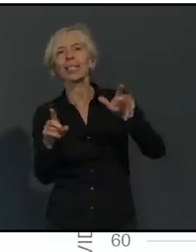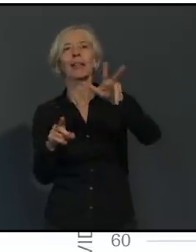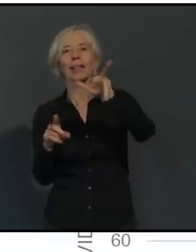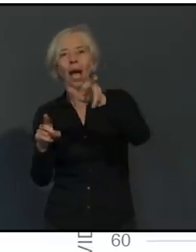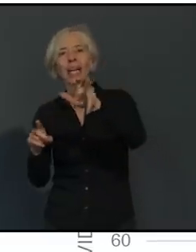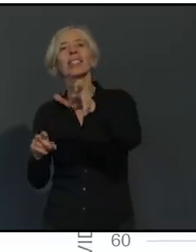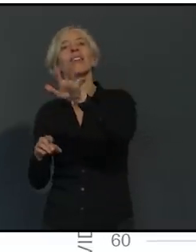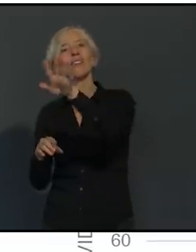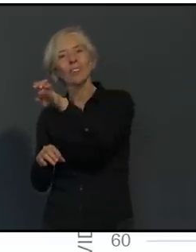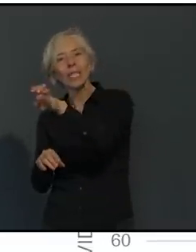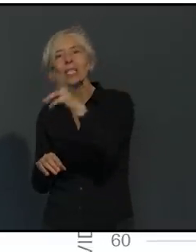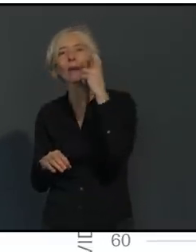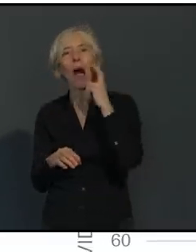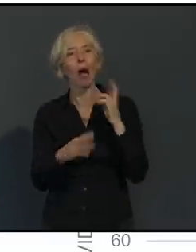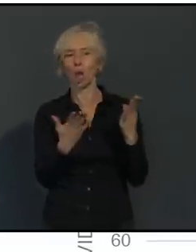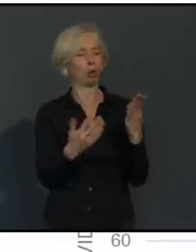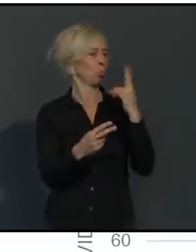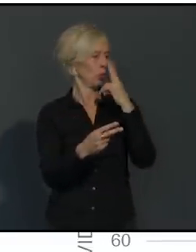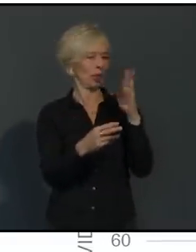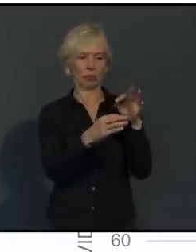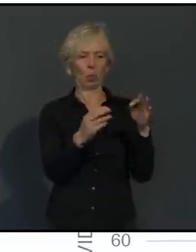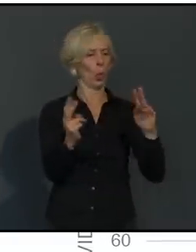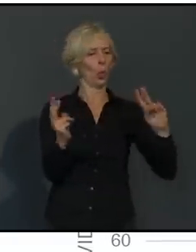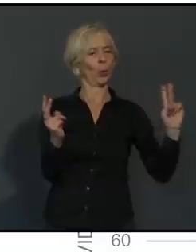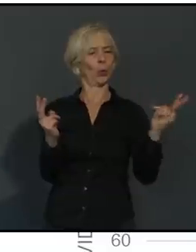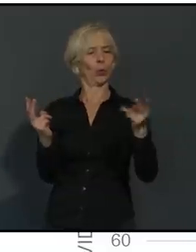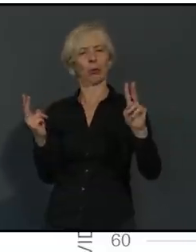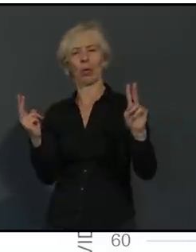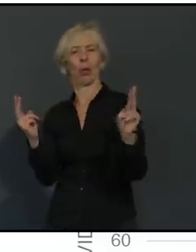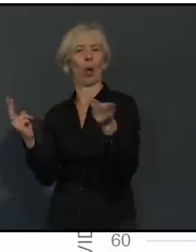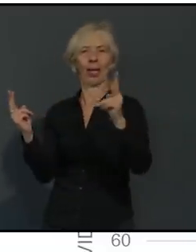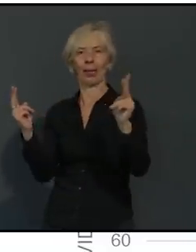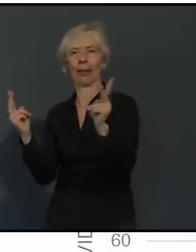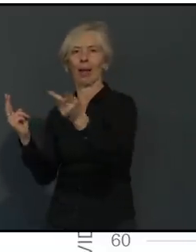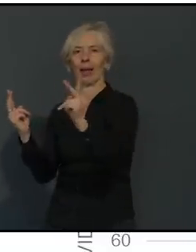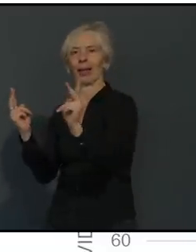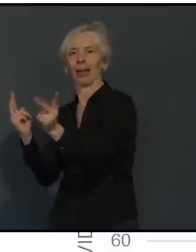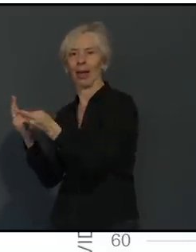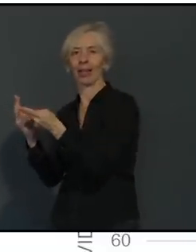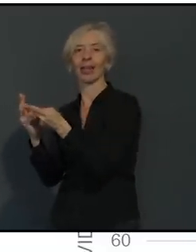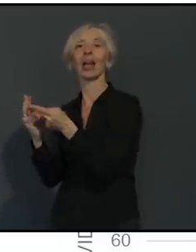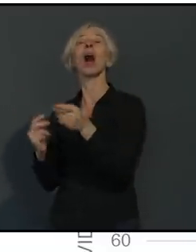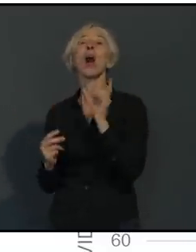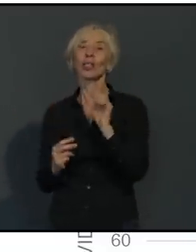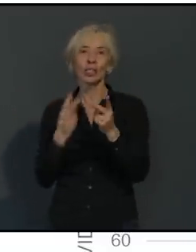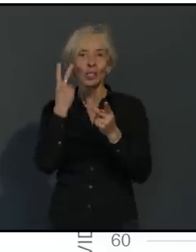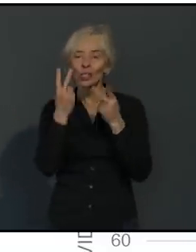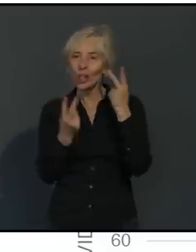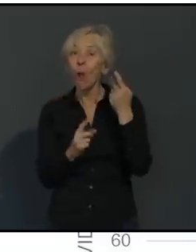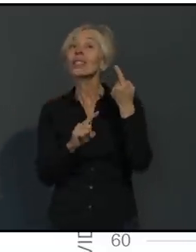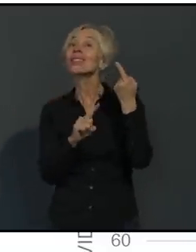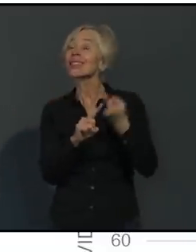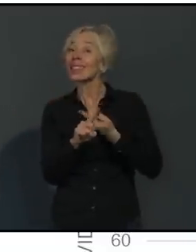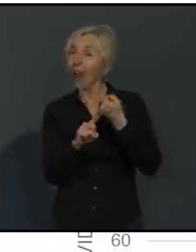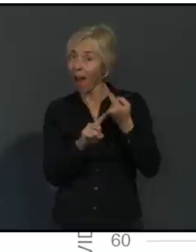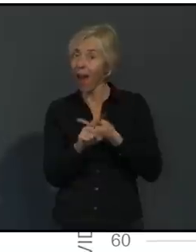Bevölkerungsanteil anbelangt. Allerdings muss man natürlich auch die zahlenmäßige Verteilung anschauen. Und da ist es tatsächlich eben